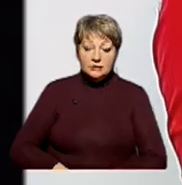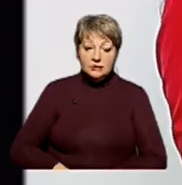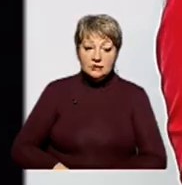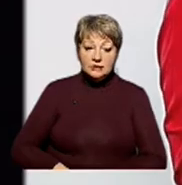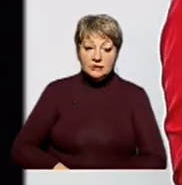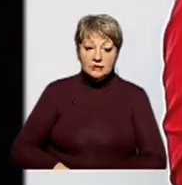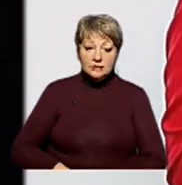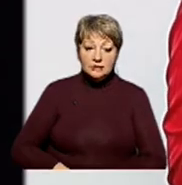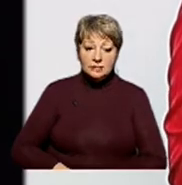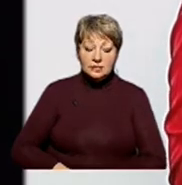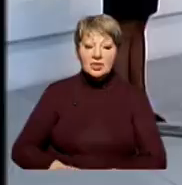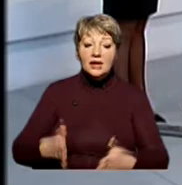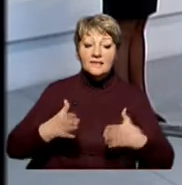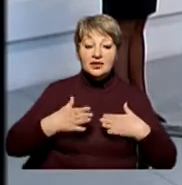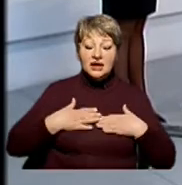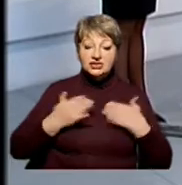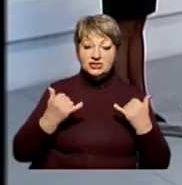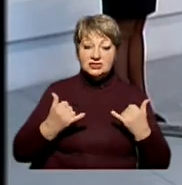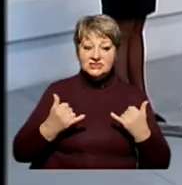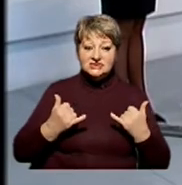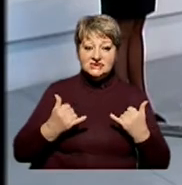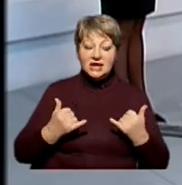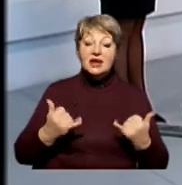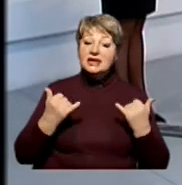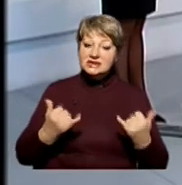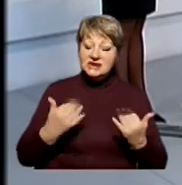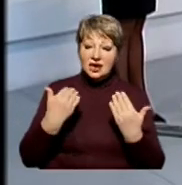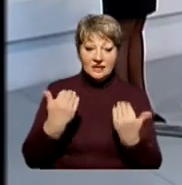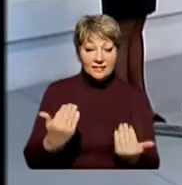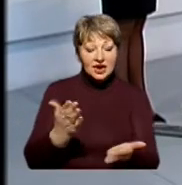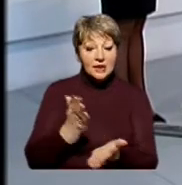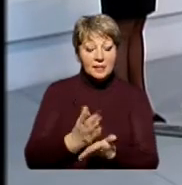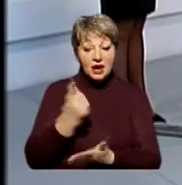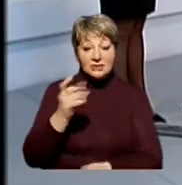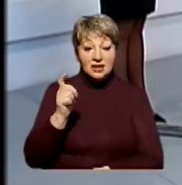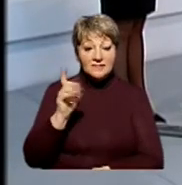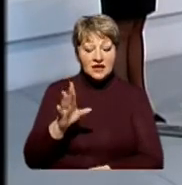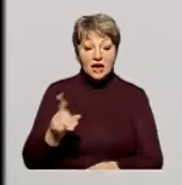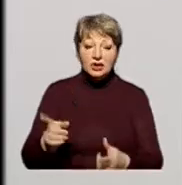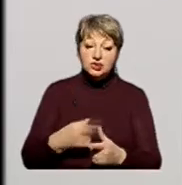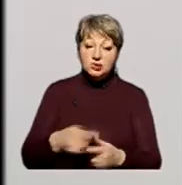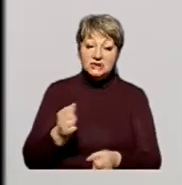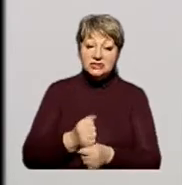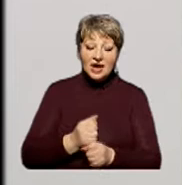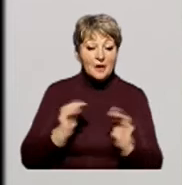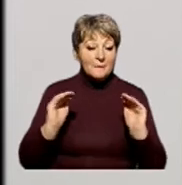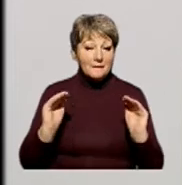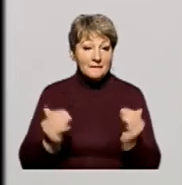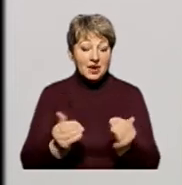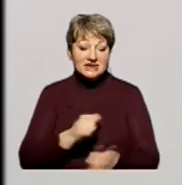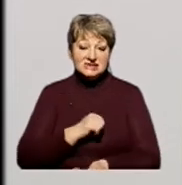Ото ж, вітаю вас в нашій студії, пане Владиславе. Добре. Зараз ви маєте рівну хвилину, аби зробити невеличку